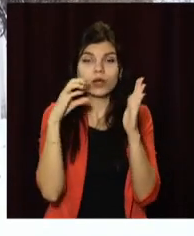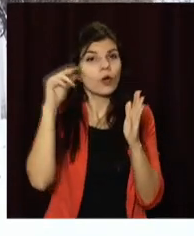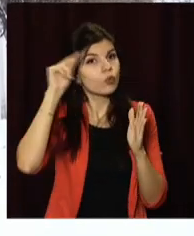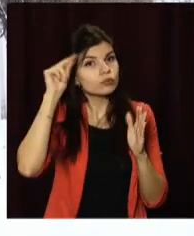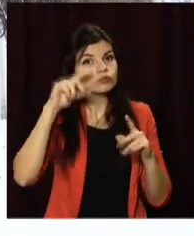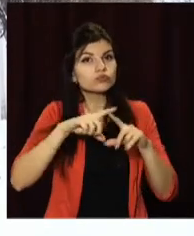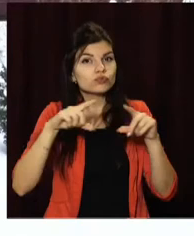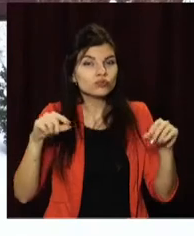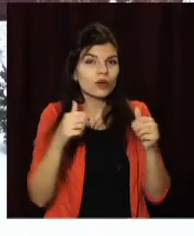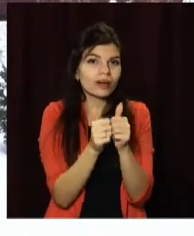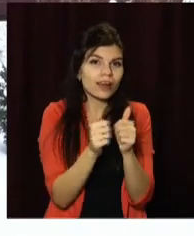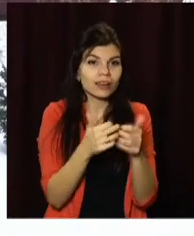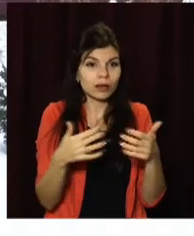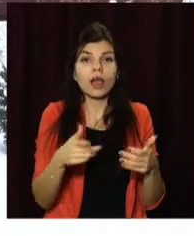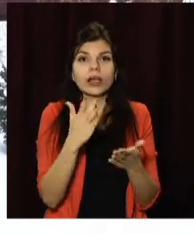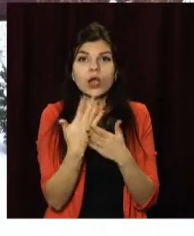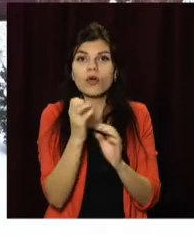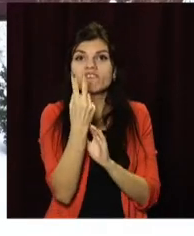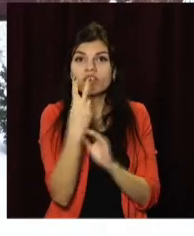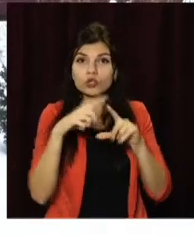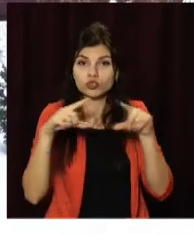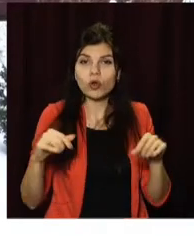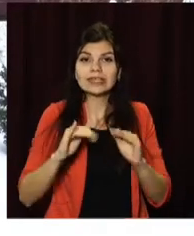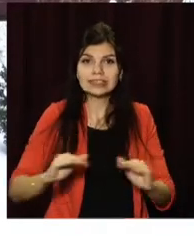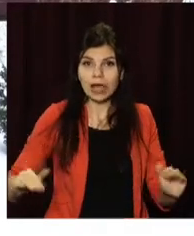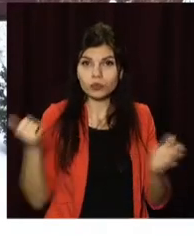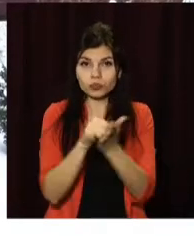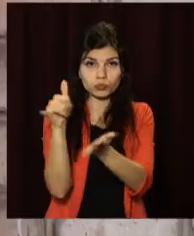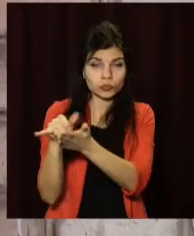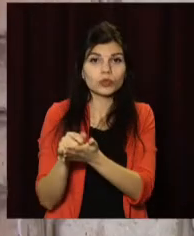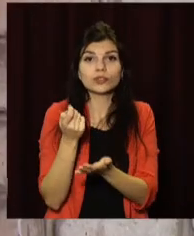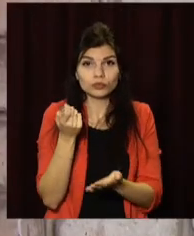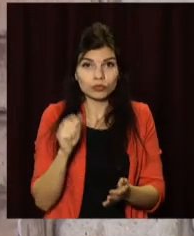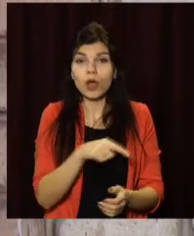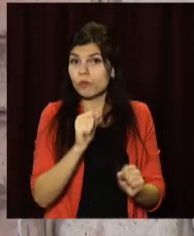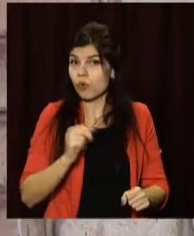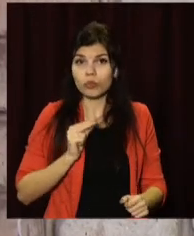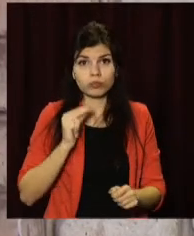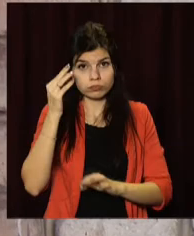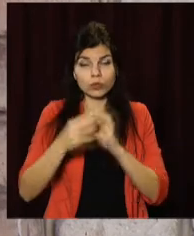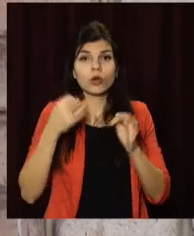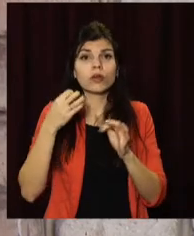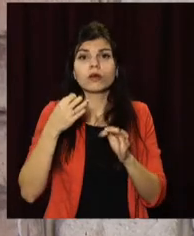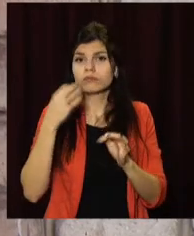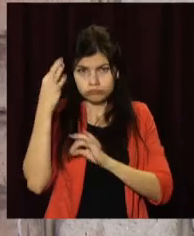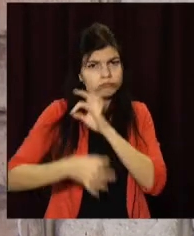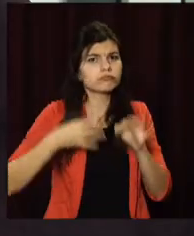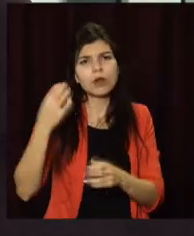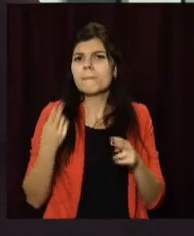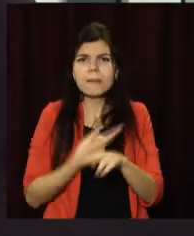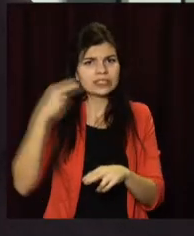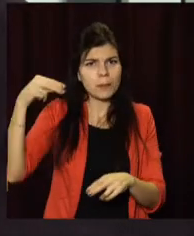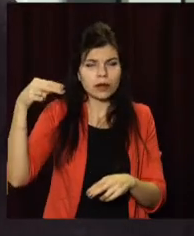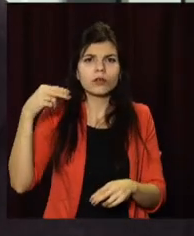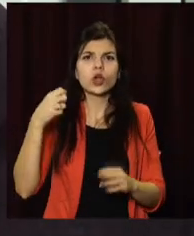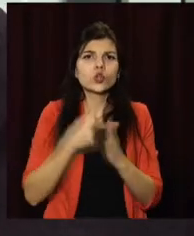датчики на навчальних закладах. Наразі прилади вже стоять на 12 школах та дитсадках. Така станція може безперервно працювати до 4 років. Я